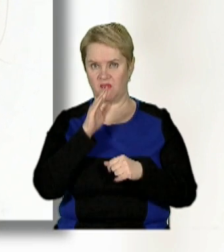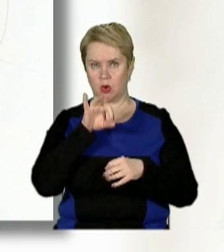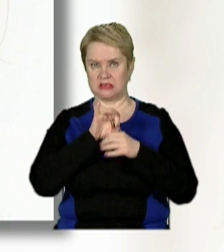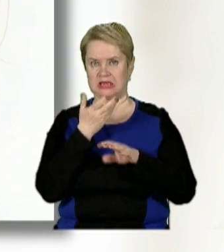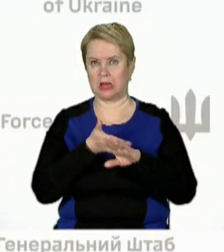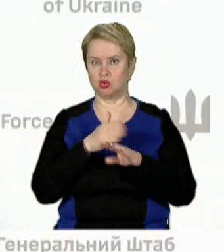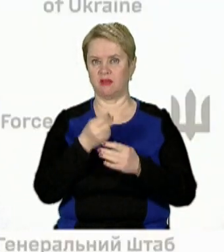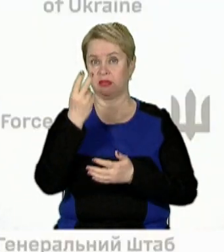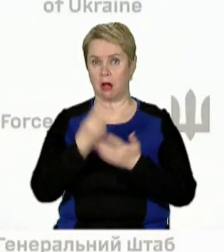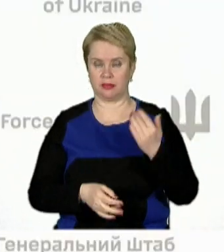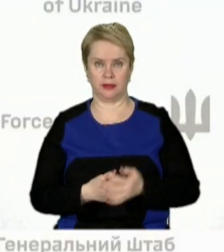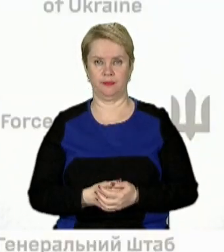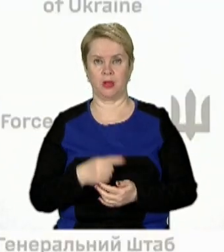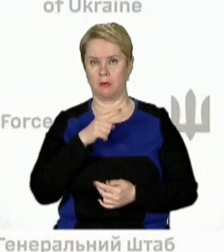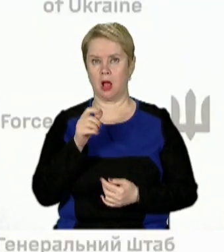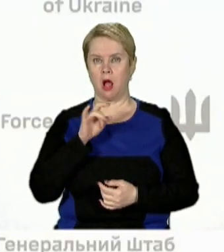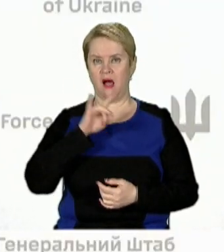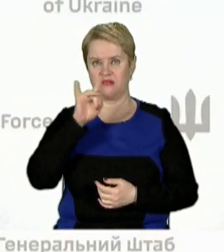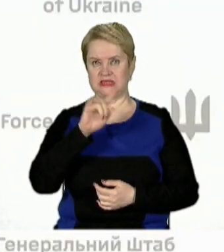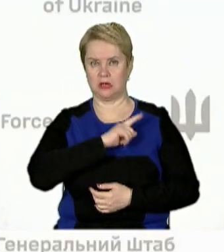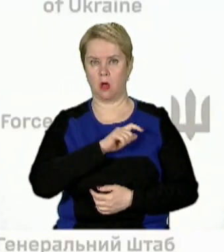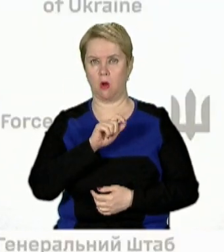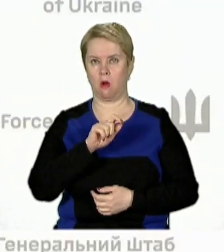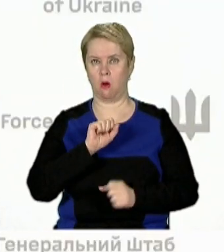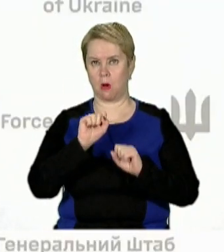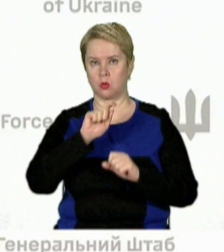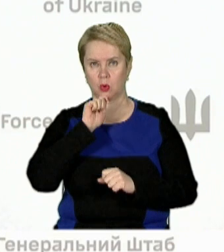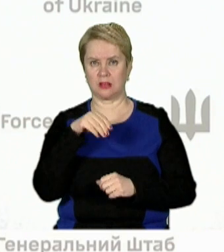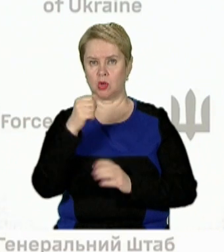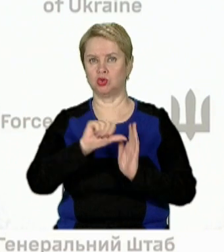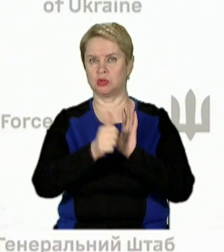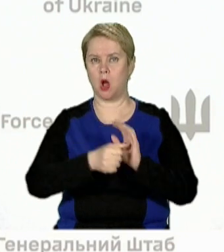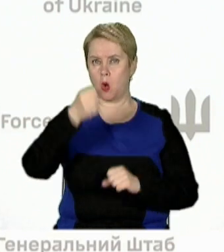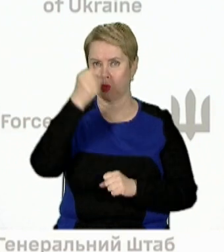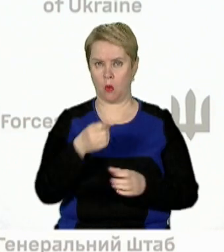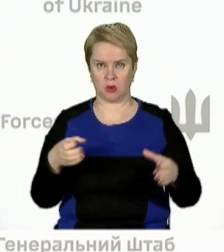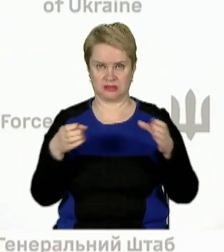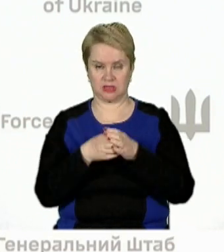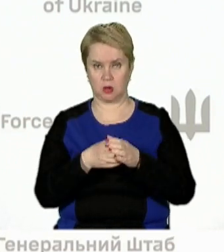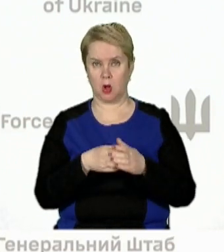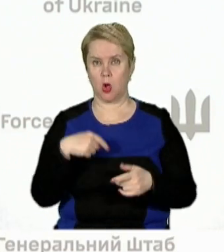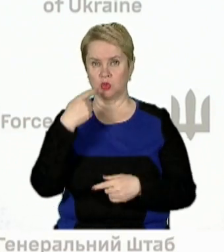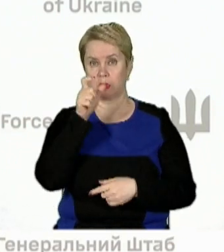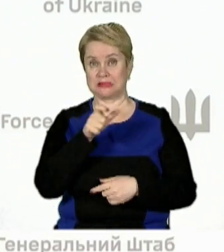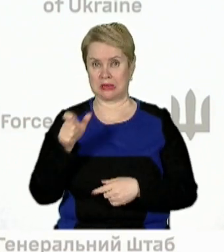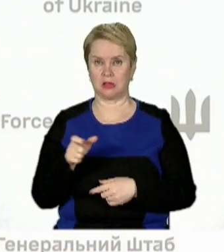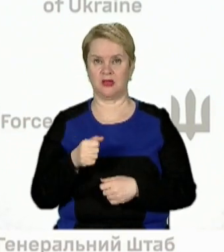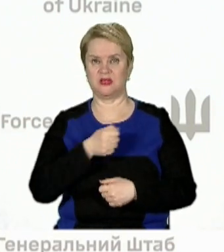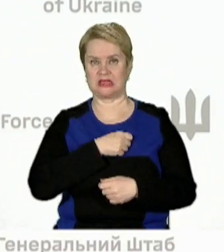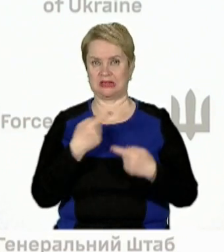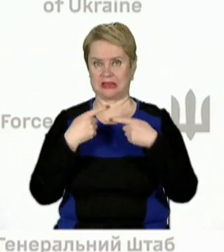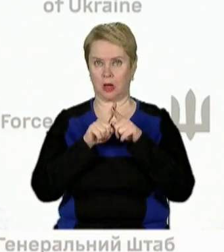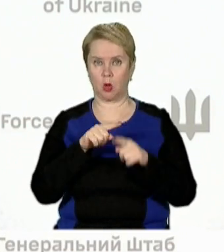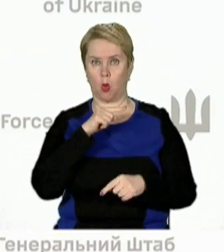несе тяжкі втрати. Минулої доби авіація Сил оборони України завдала 16 ударів по районах зосередження особового складу та військової